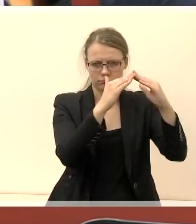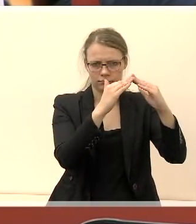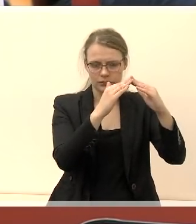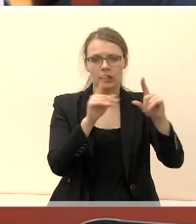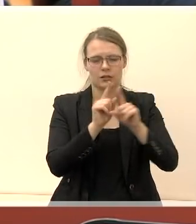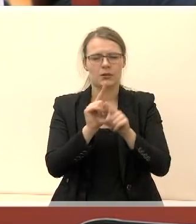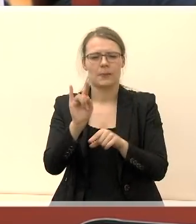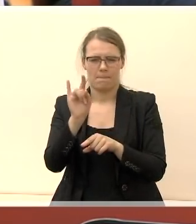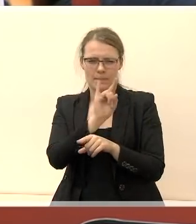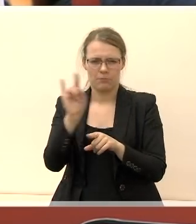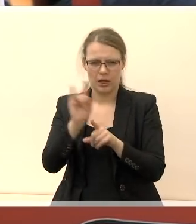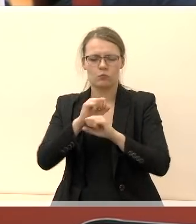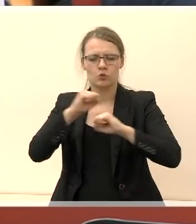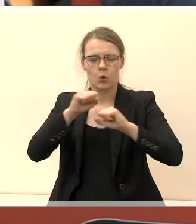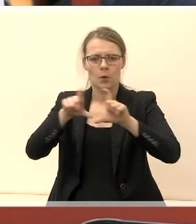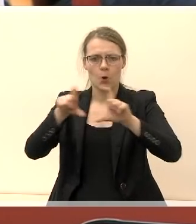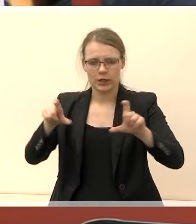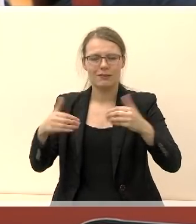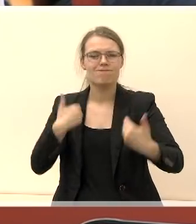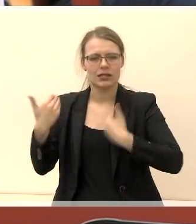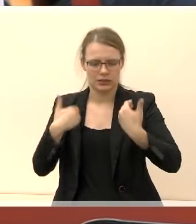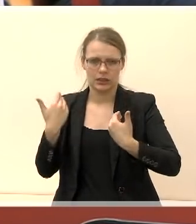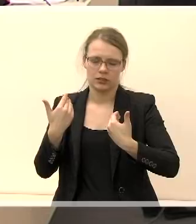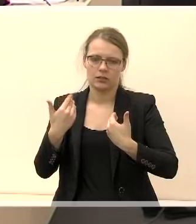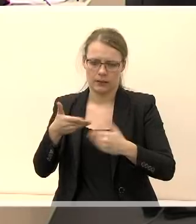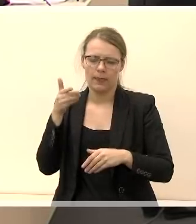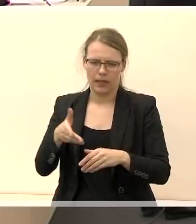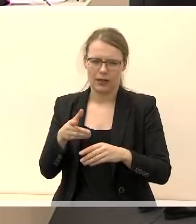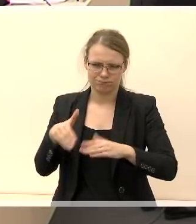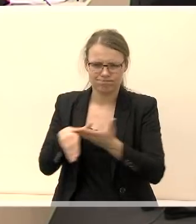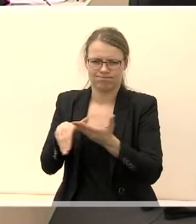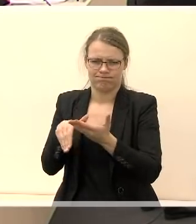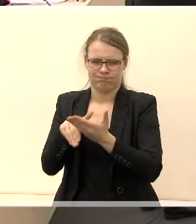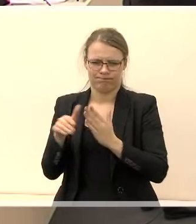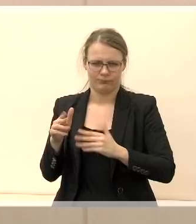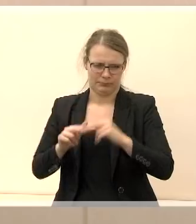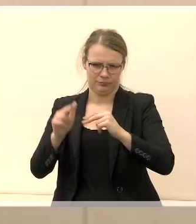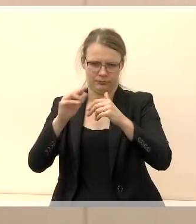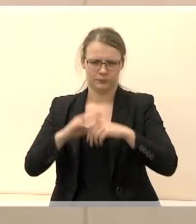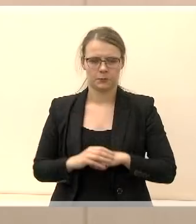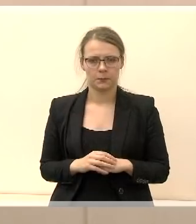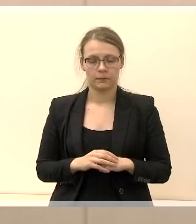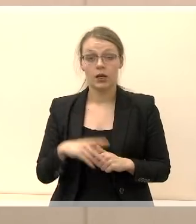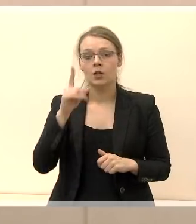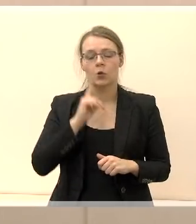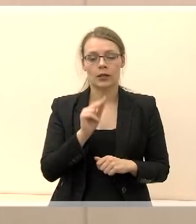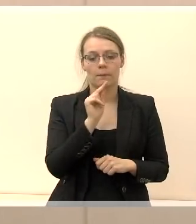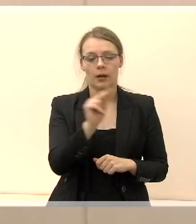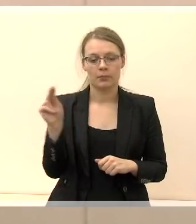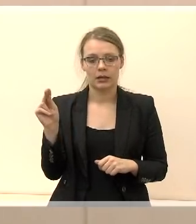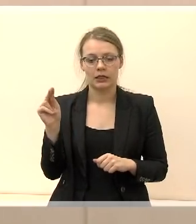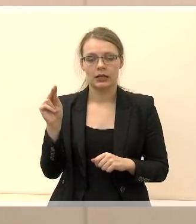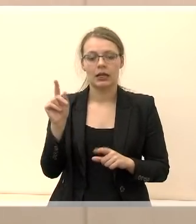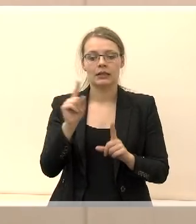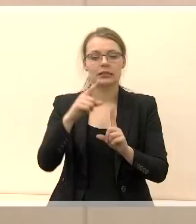Marijampalys sporto mokyklos baseinu. Gerbėmė, kandidatai, norėčiau padaryti pastabą. Netarybos